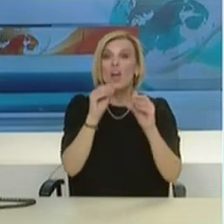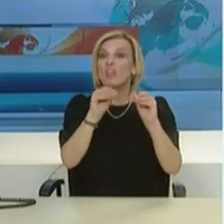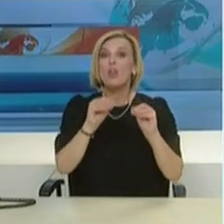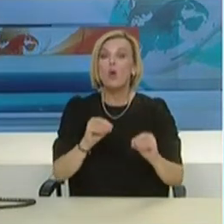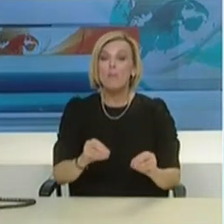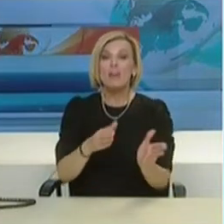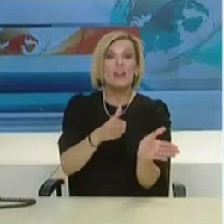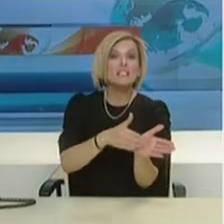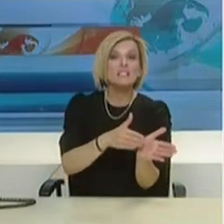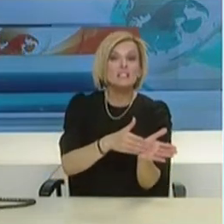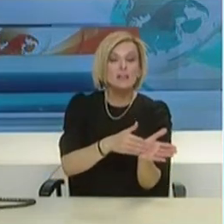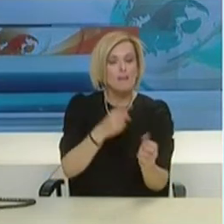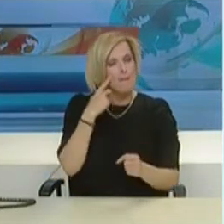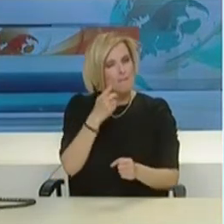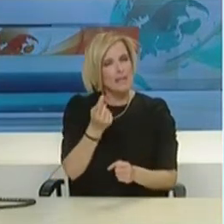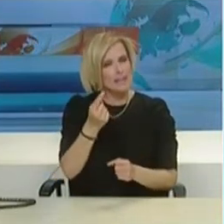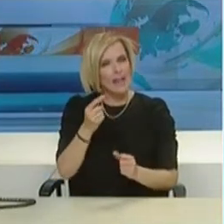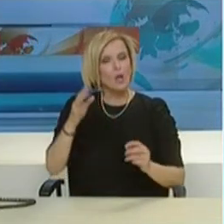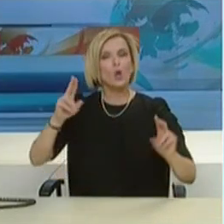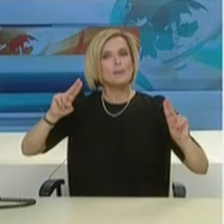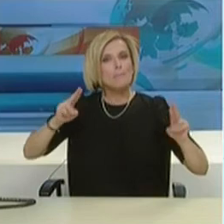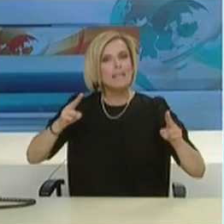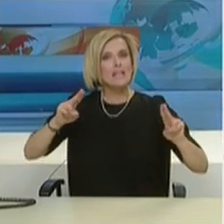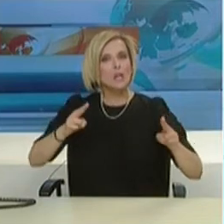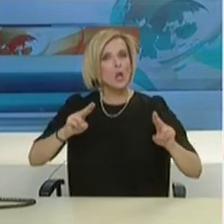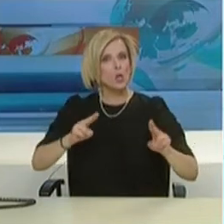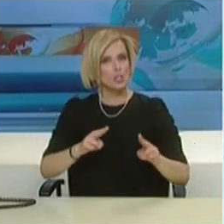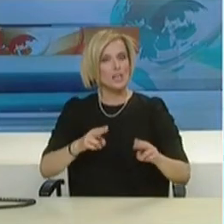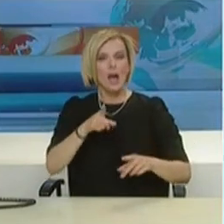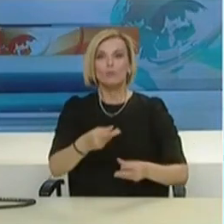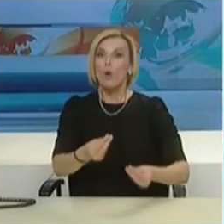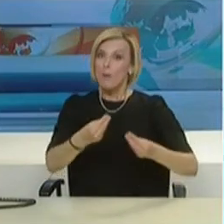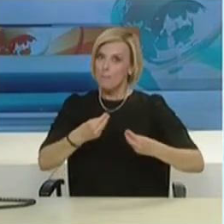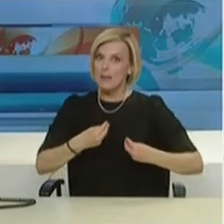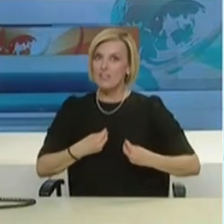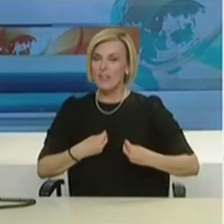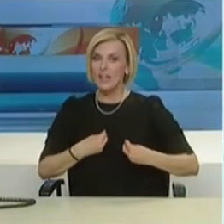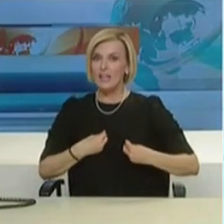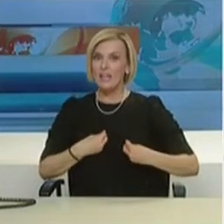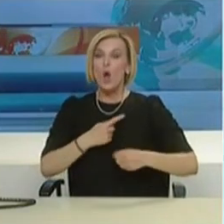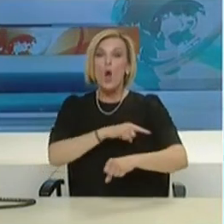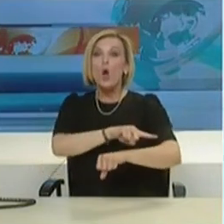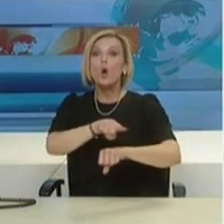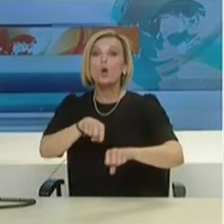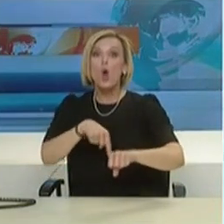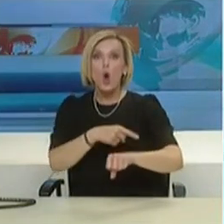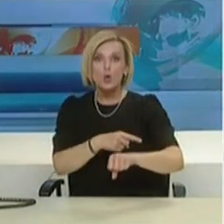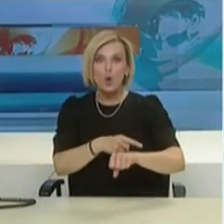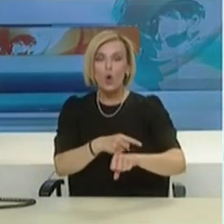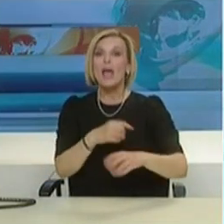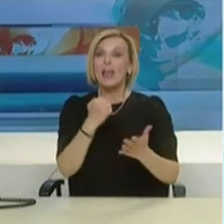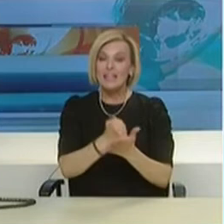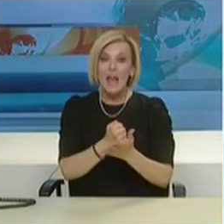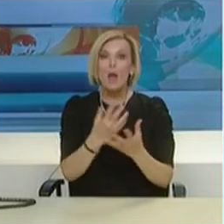δείχνουν ότι ευτυχώς υποχωρεί η γρήπη και αυτό θα μας δώσει χώρο στις μονάδες υγείας και στις ΜΕΘ να έχουμε να